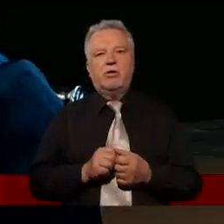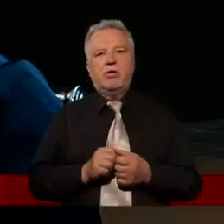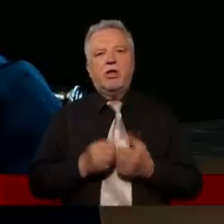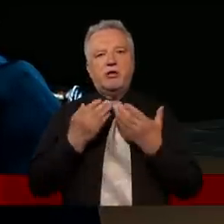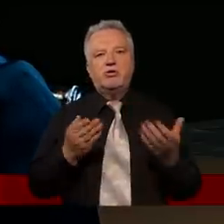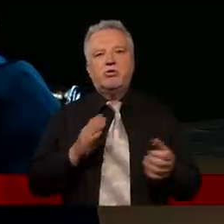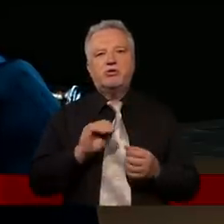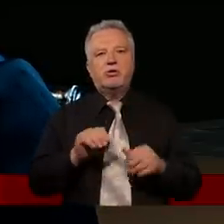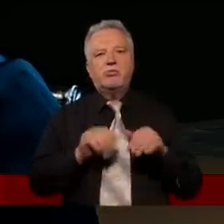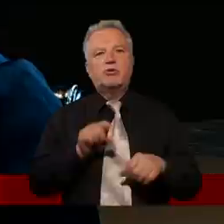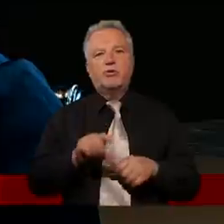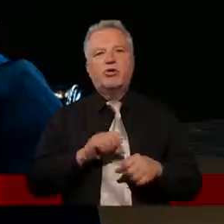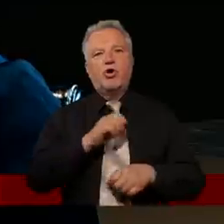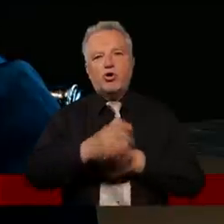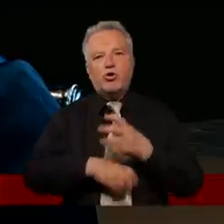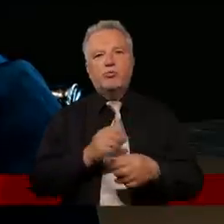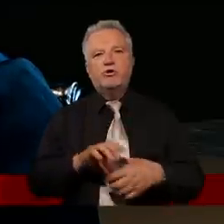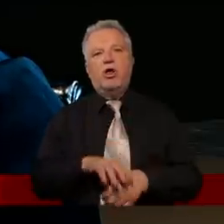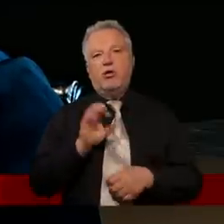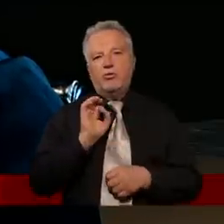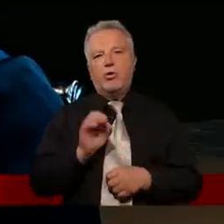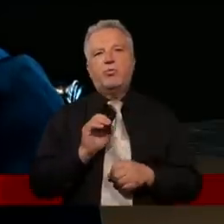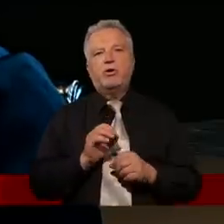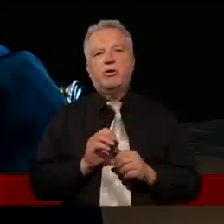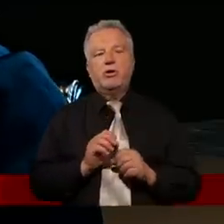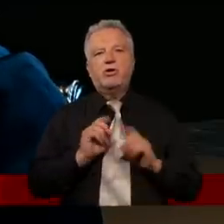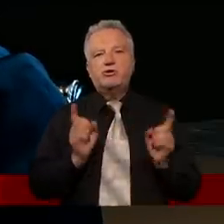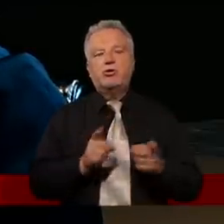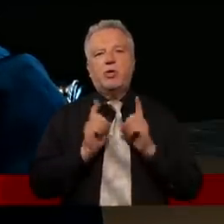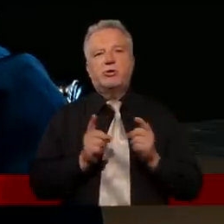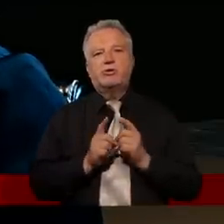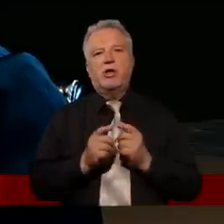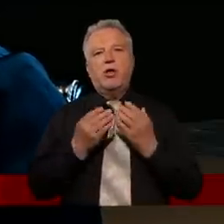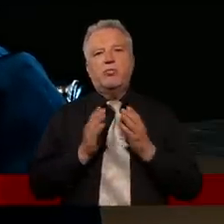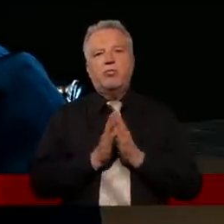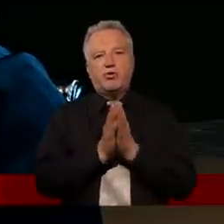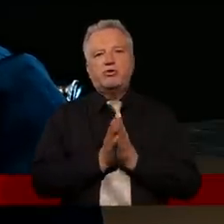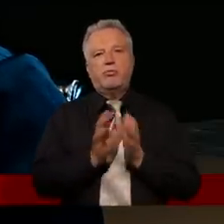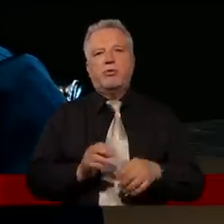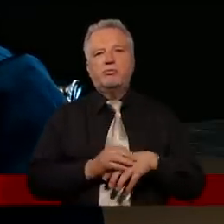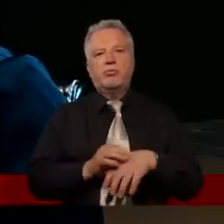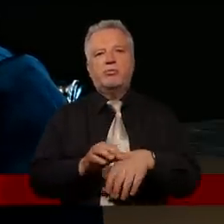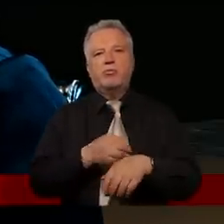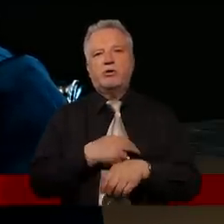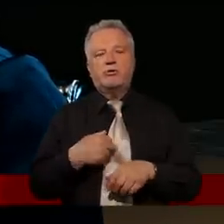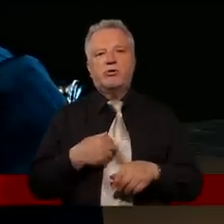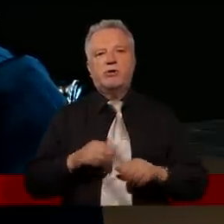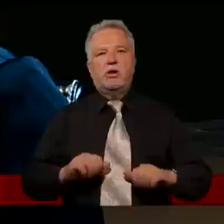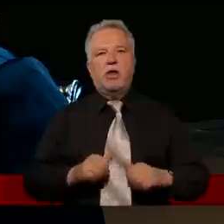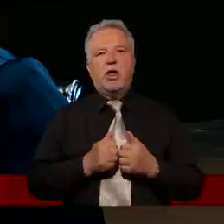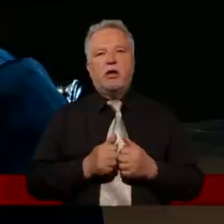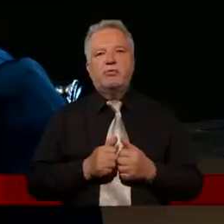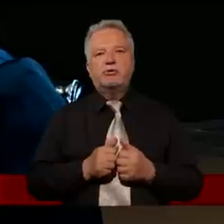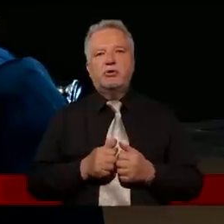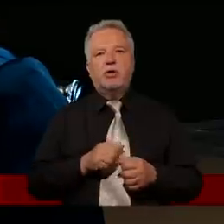Panie, dziękuję Ci za to, że możemy to robić w tak dobrych warunkach. Chcę Cię prośc, abyś nas poprowadził, abyś wpływał